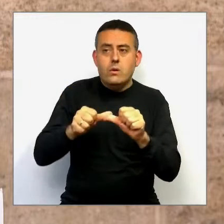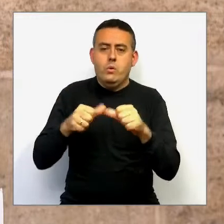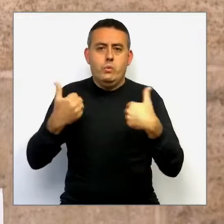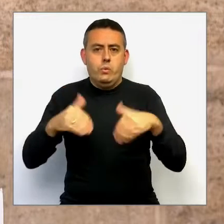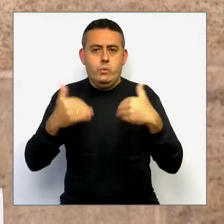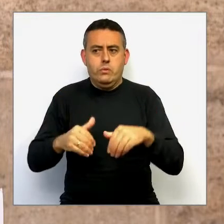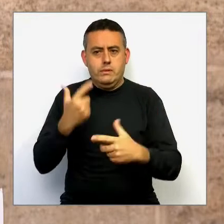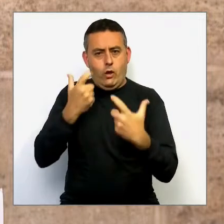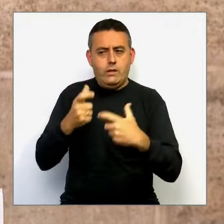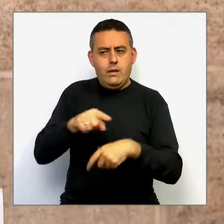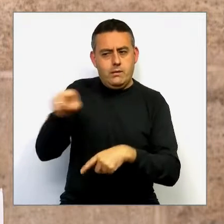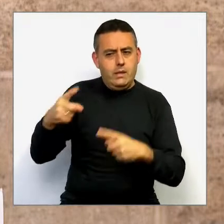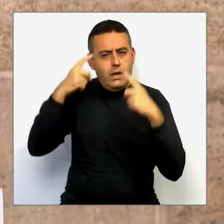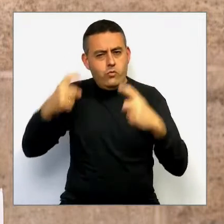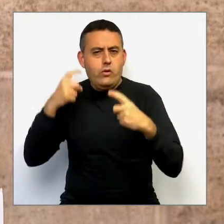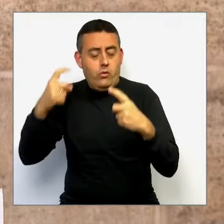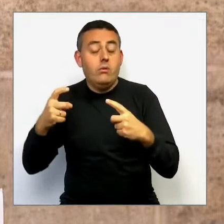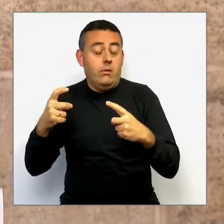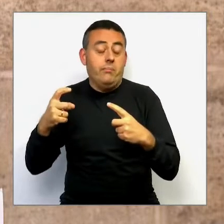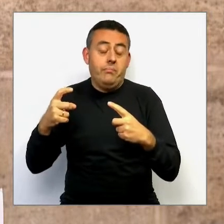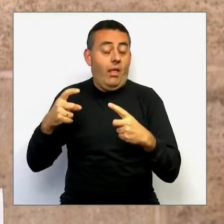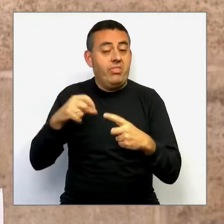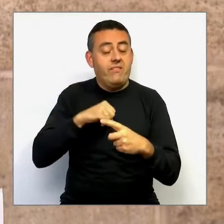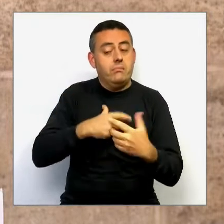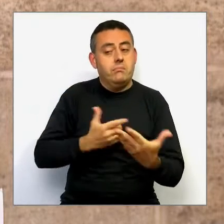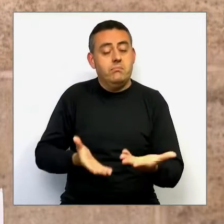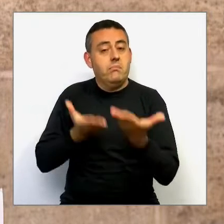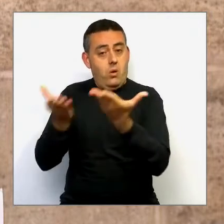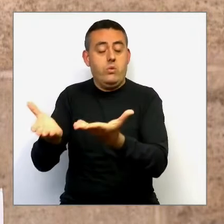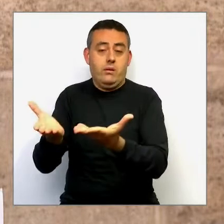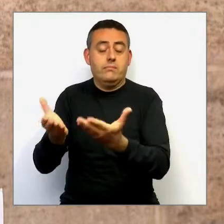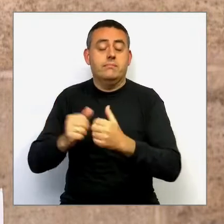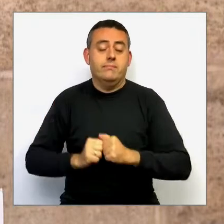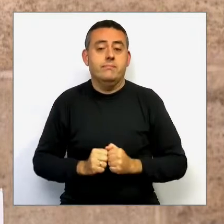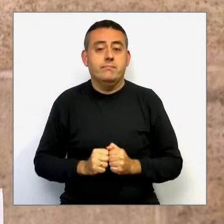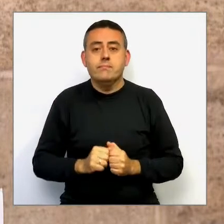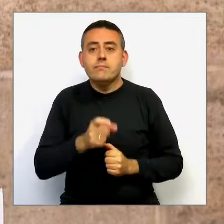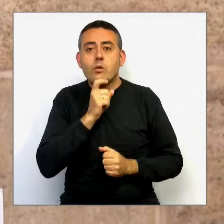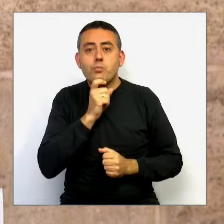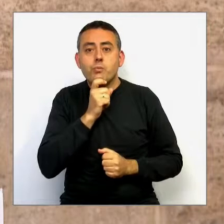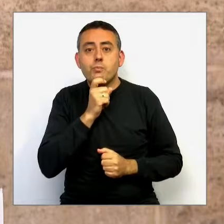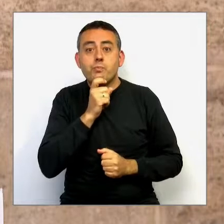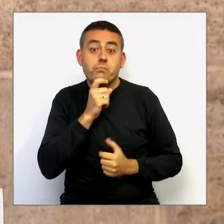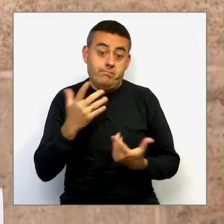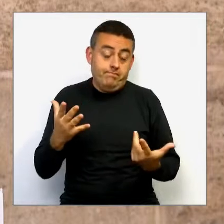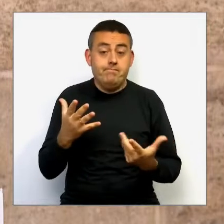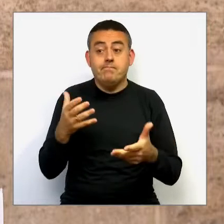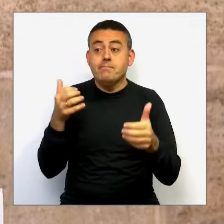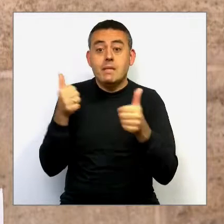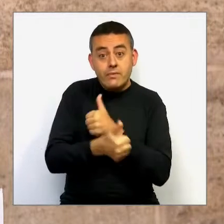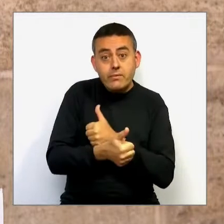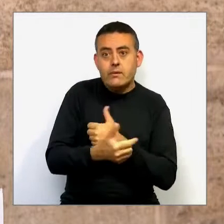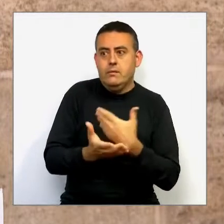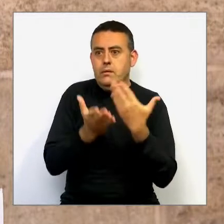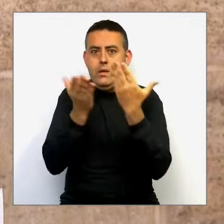I per això, els esforços de comprensió de la Generalitat primaran aquest sacrifici. Perquè han patit més,